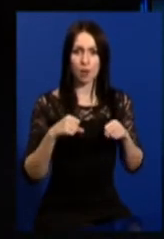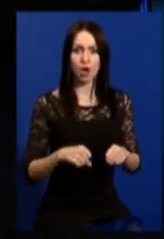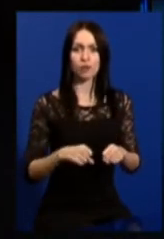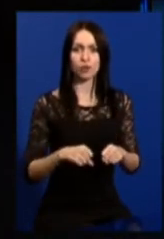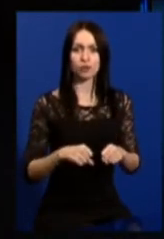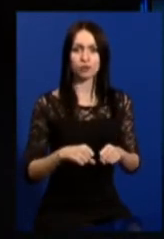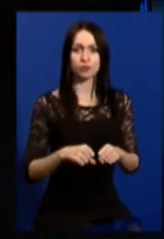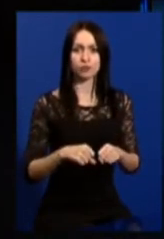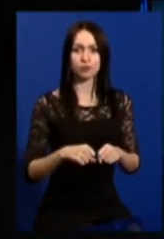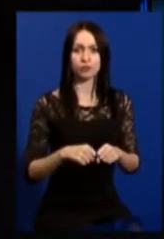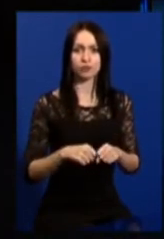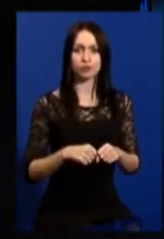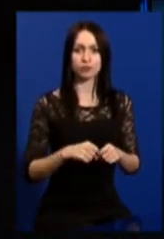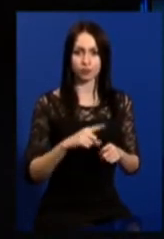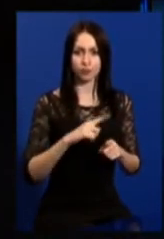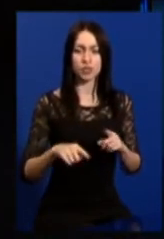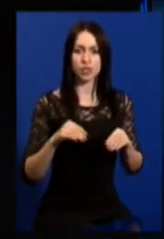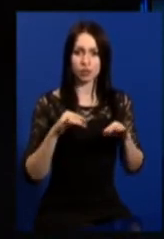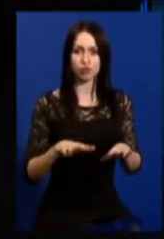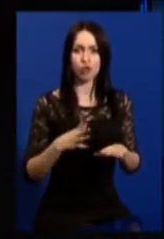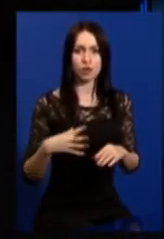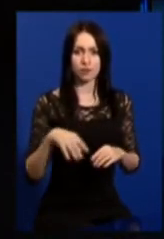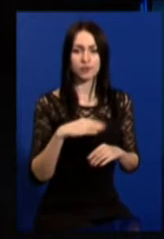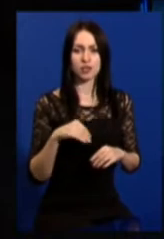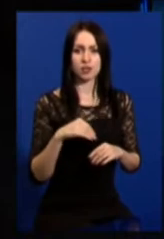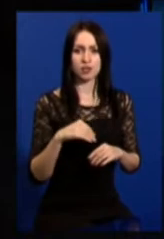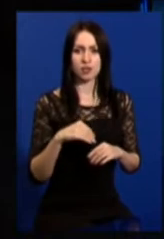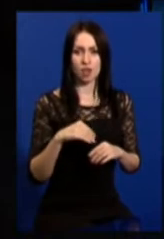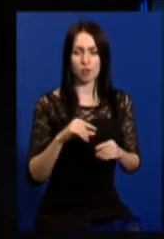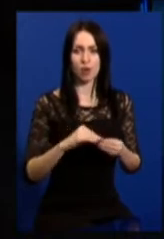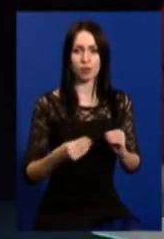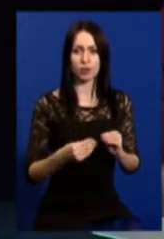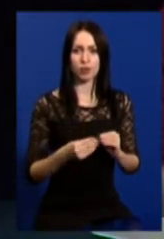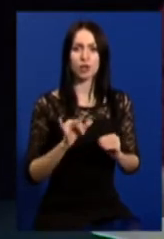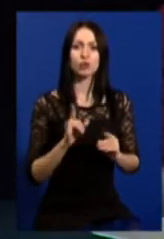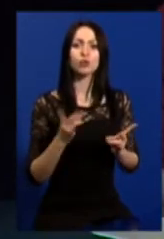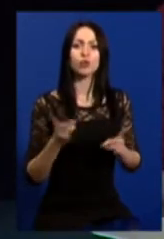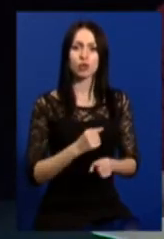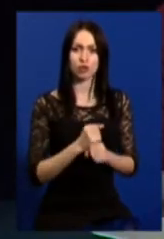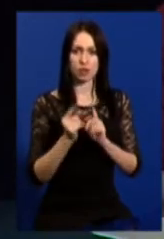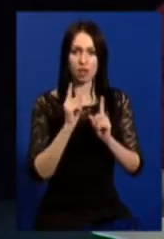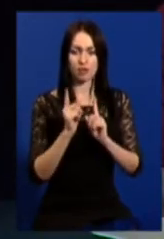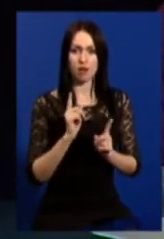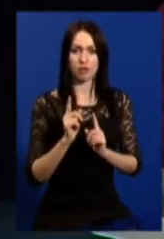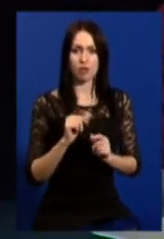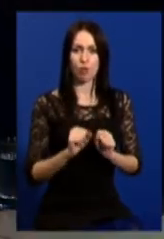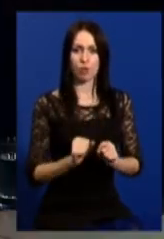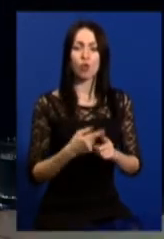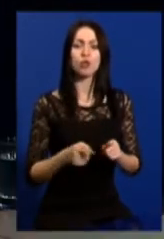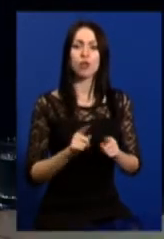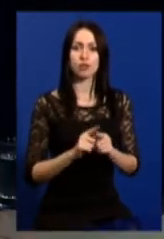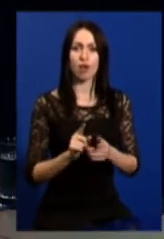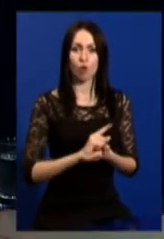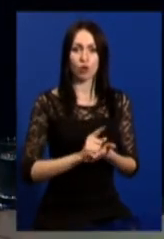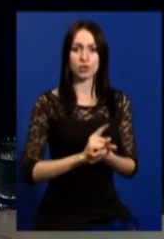оперативно вирішувати всі нагальні проблеми. І що має робити Рада оборони? Це координаційний